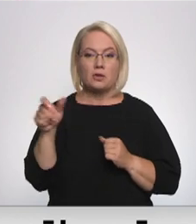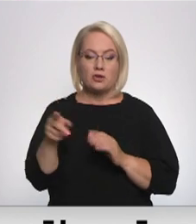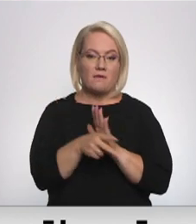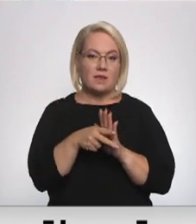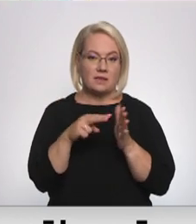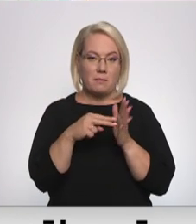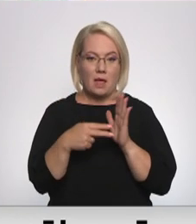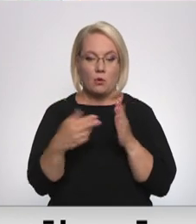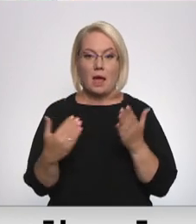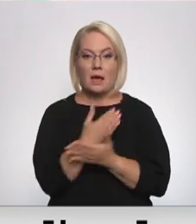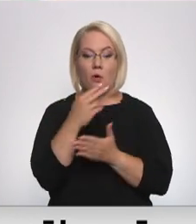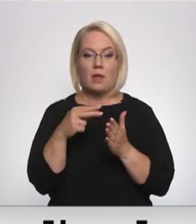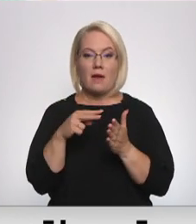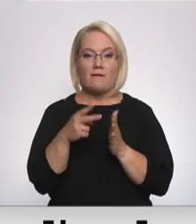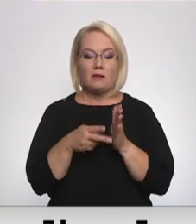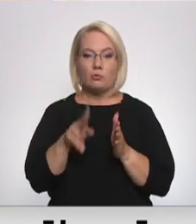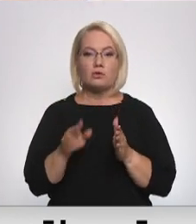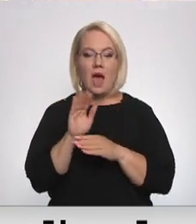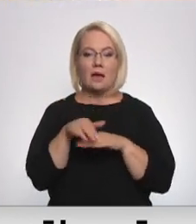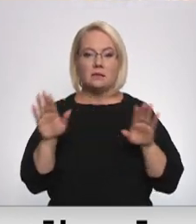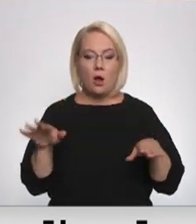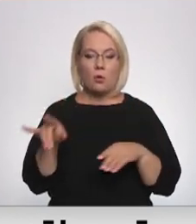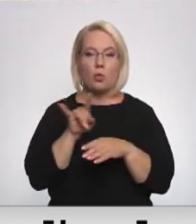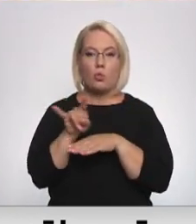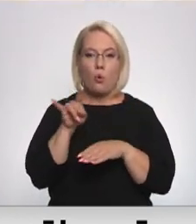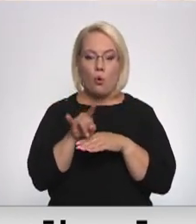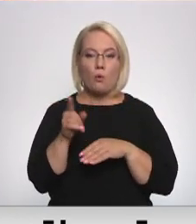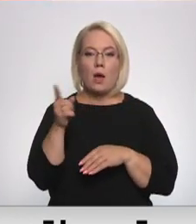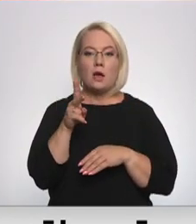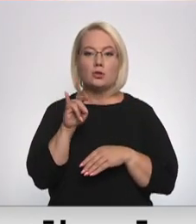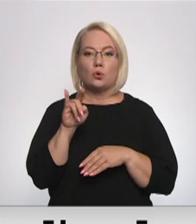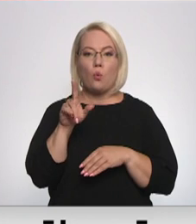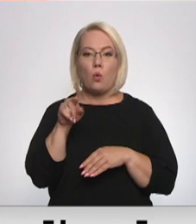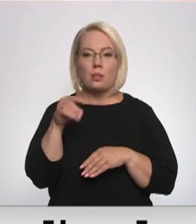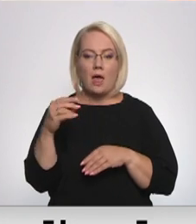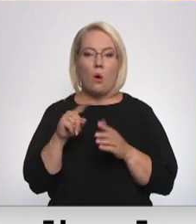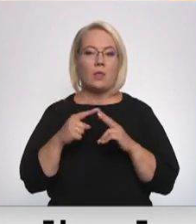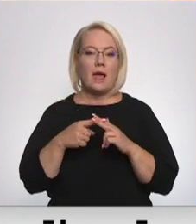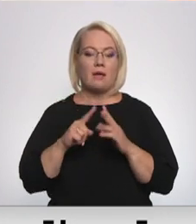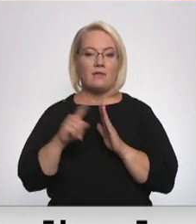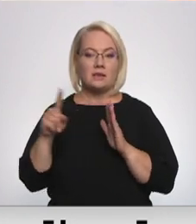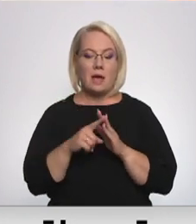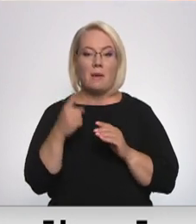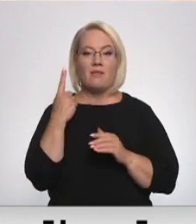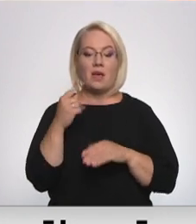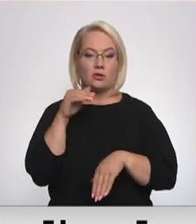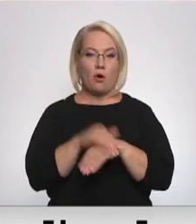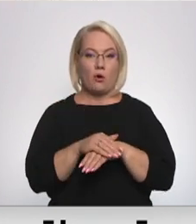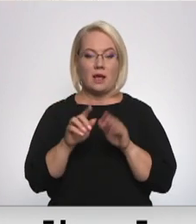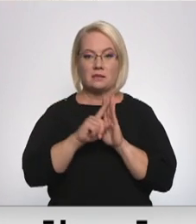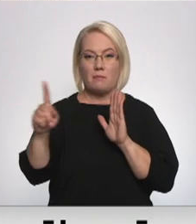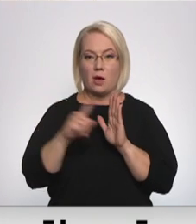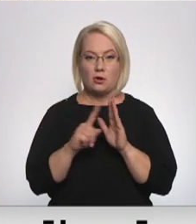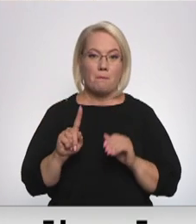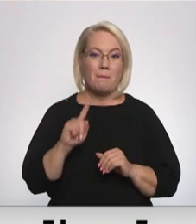plāno, ka jaunie vilcieni kursēs aizkrauklis, tukumas, kūtas un jelgavas virzienā. Tomēr viena konkrēta maršruta, kurā vilcieni sāks kursēt